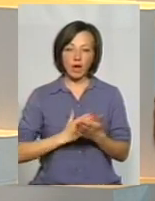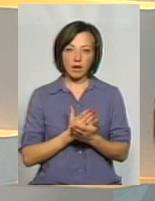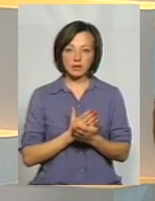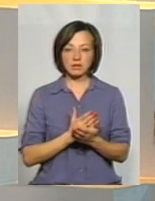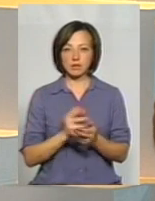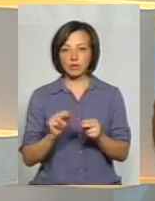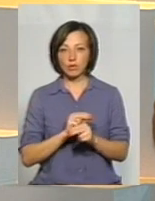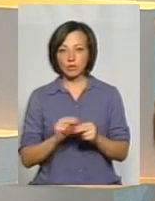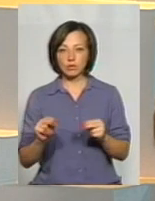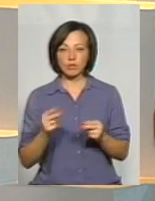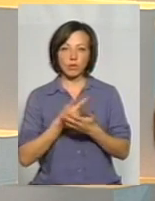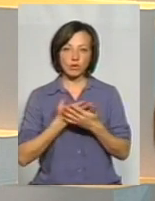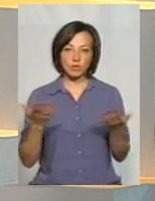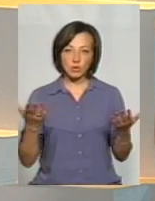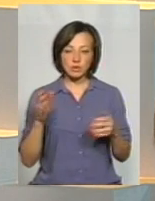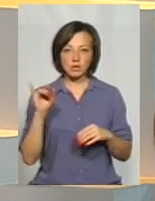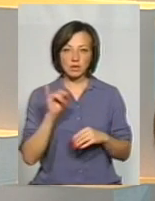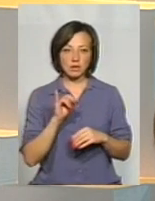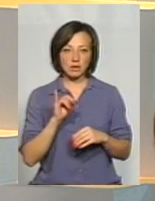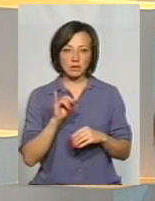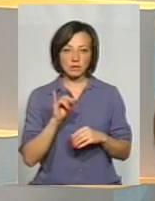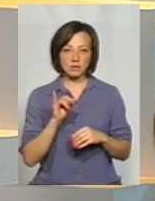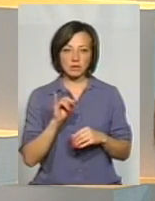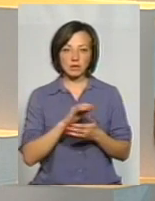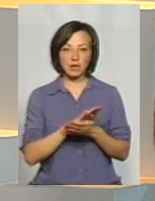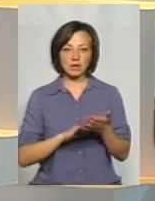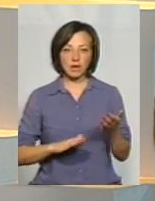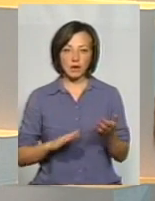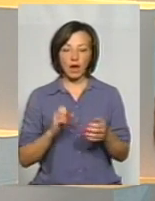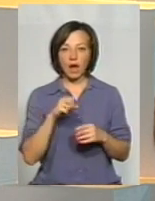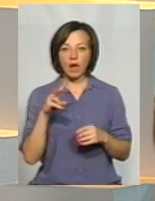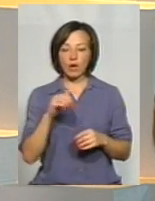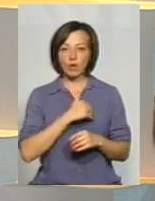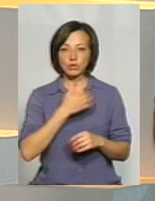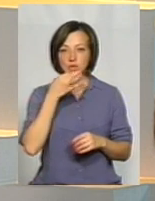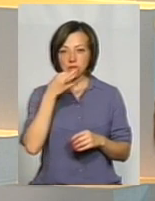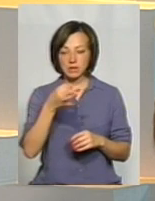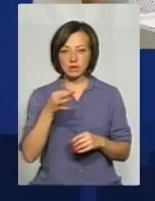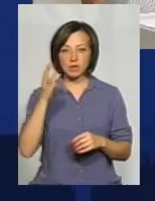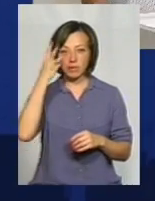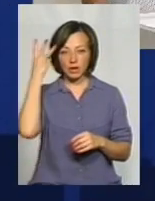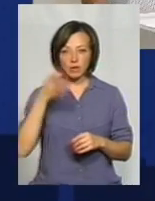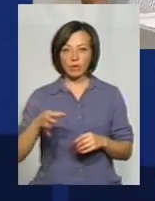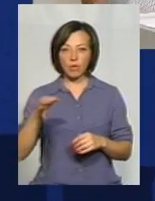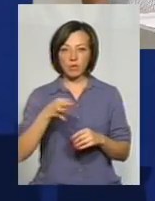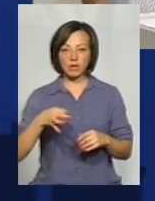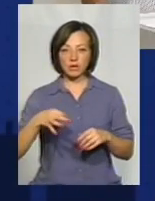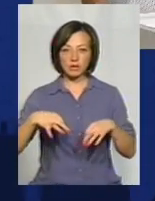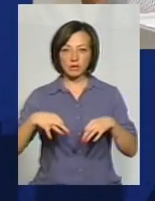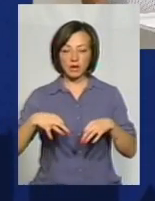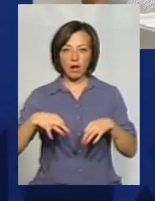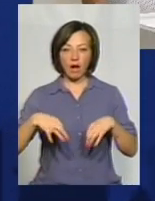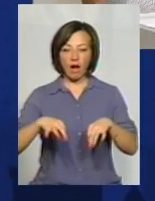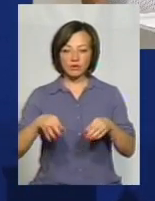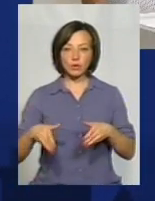ревміт, частині прозорості і так далі. Але все-таки хочу сказати, що Хмельницький ОТГ є державне підприємство.